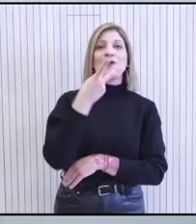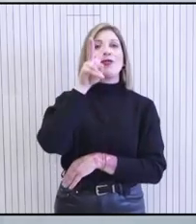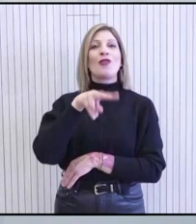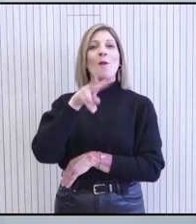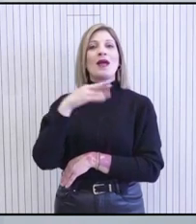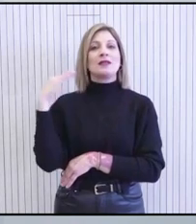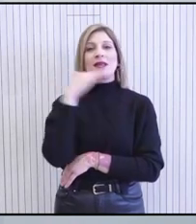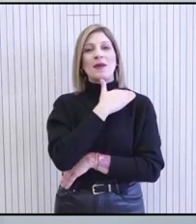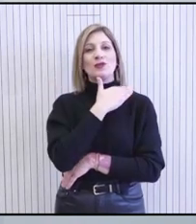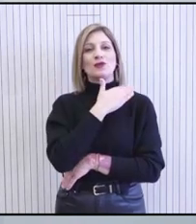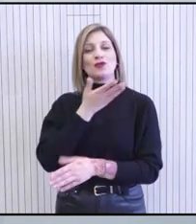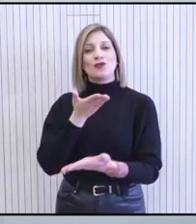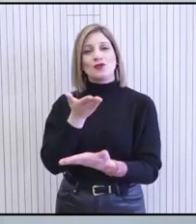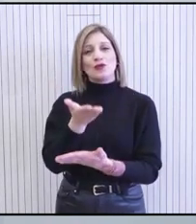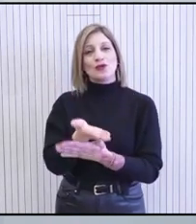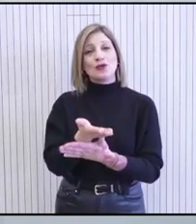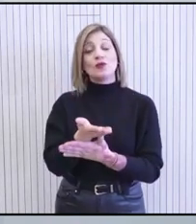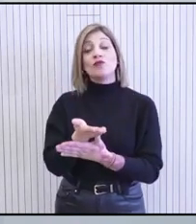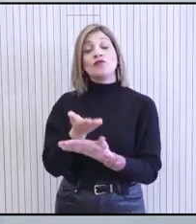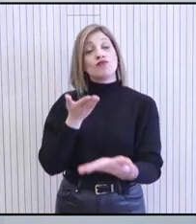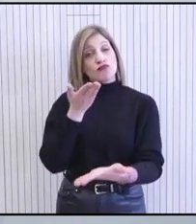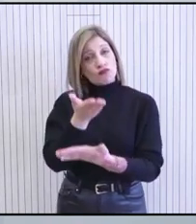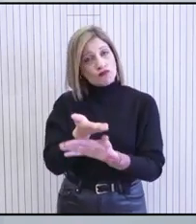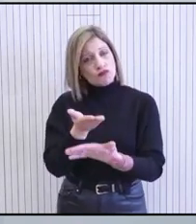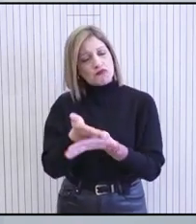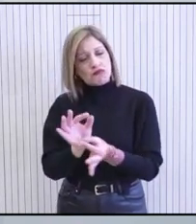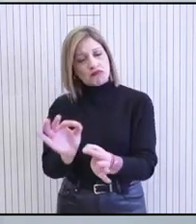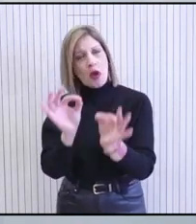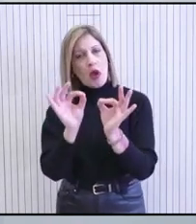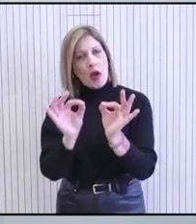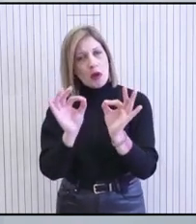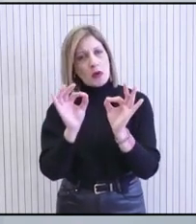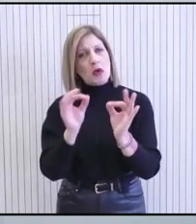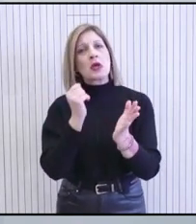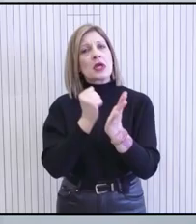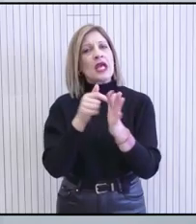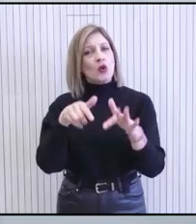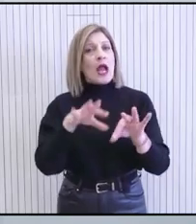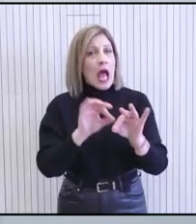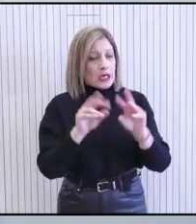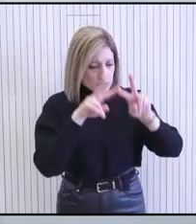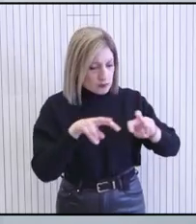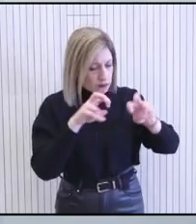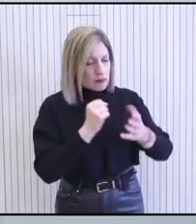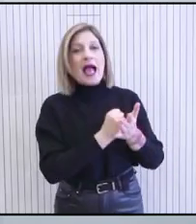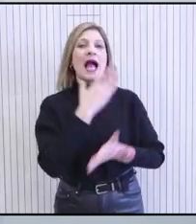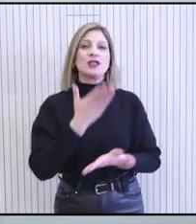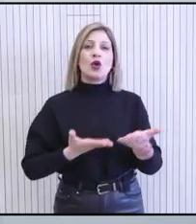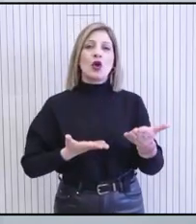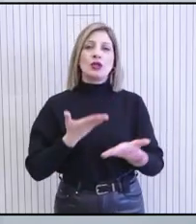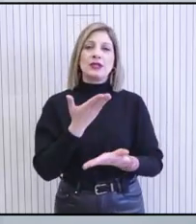λειτουργίας του σχεδίου. Η διαδικασία υποβολής συνεχίζεται ομαλά, ενώ έχει ήδη ξεκινήσει η αξιολόγηση των αιτήσεων που έχει παραλυφθεί.